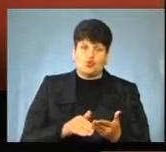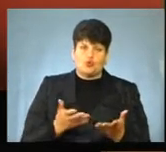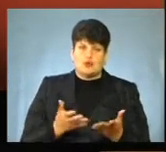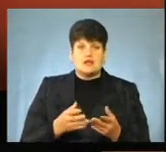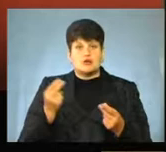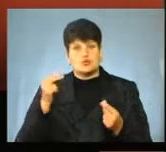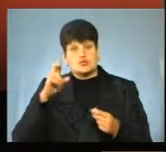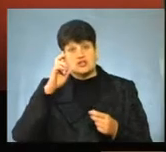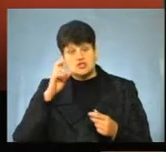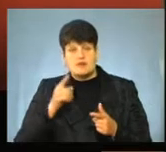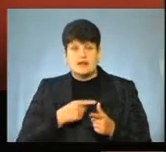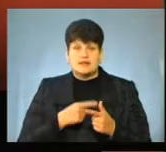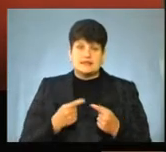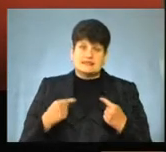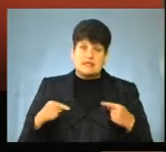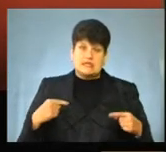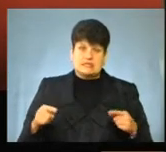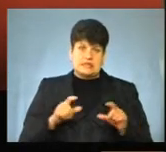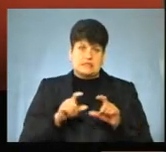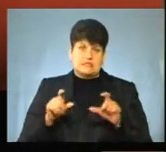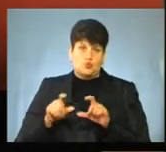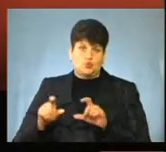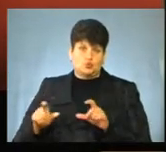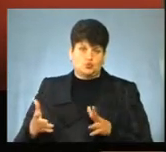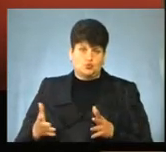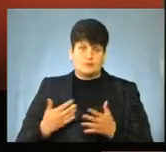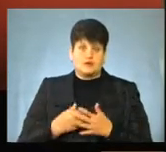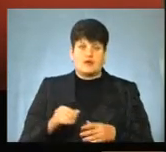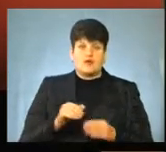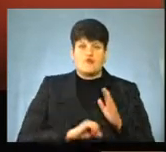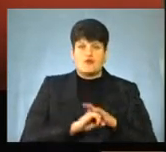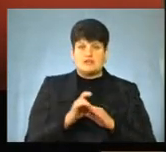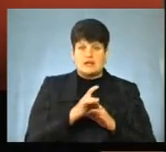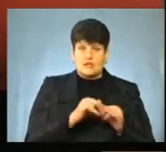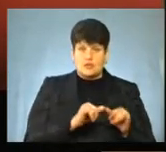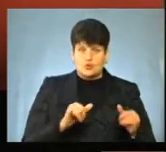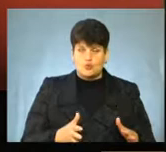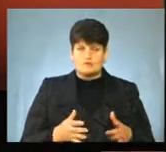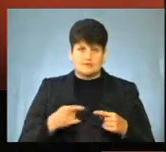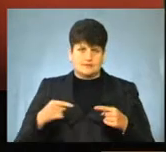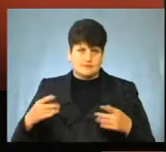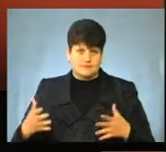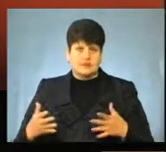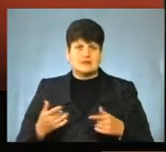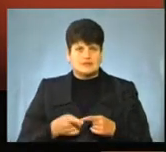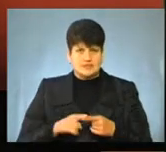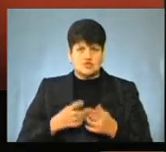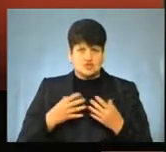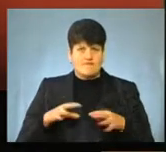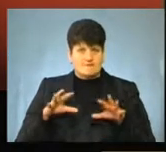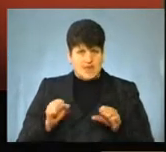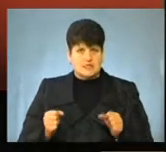кошти держави, але з різних структур, як ви говорили, фонд регіонального розвитку та інфраструктурна субвенція. Можливо, це ще